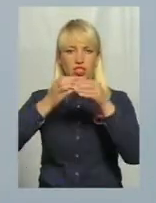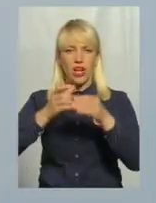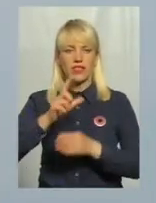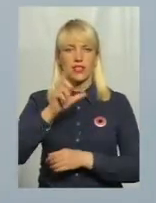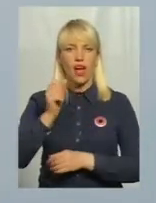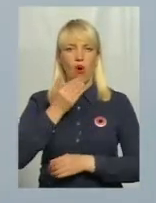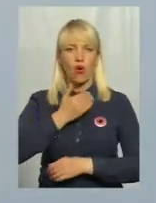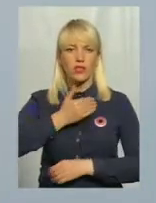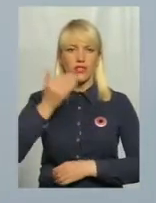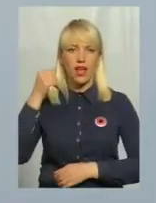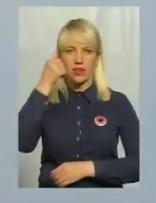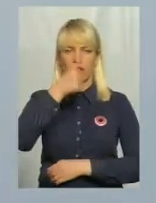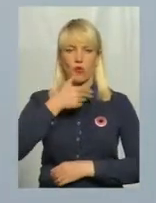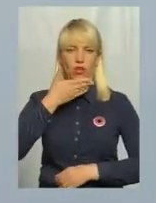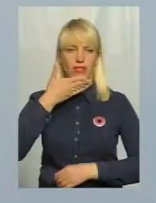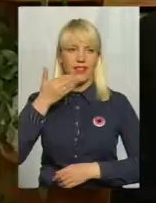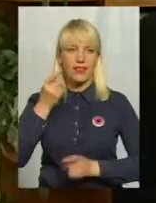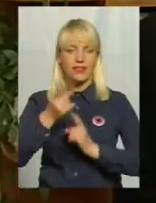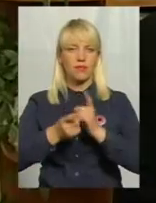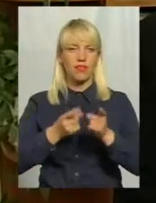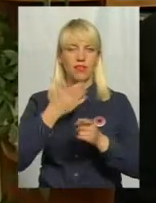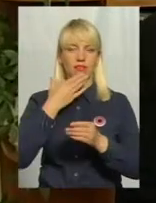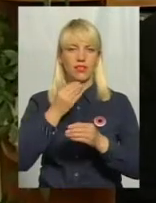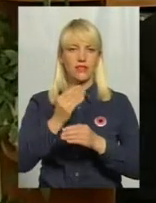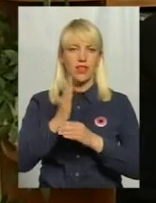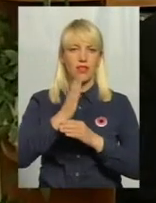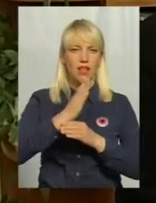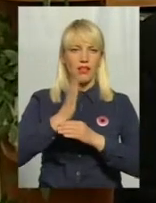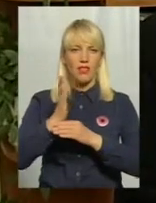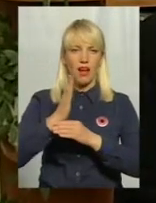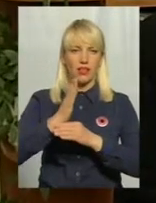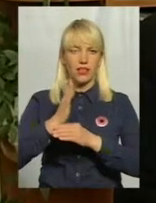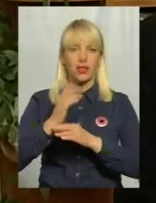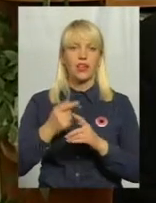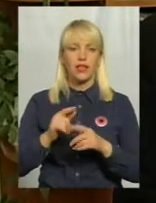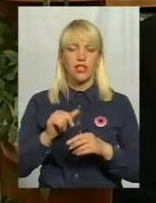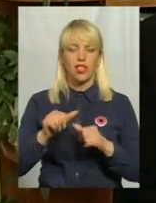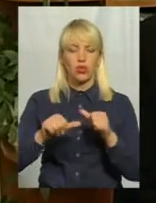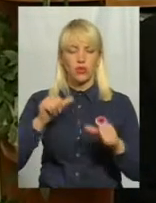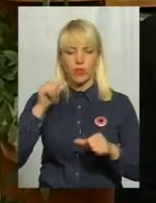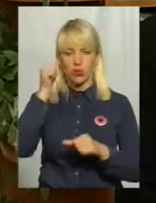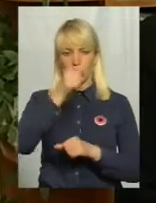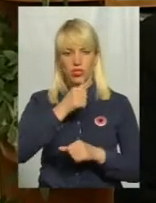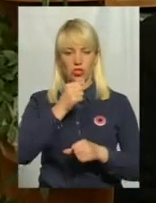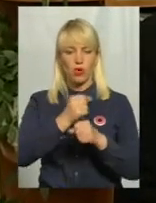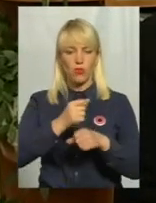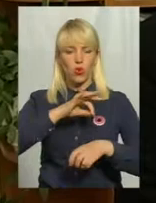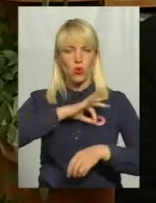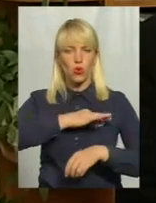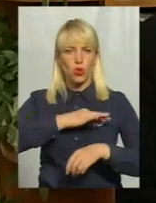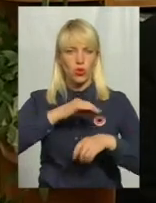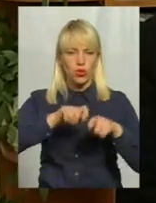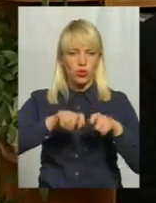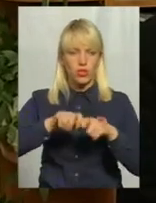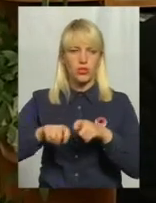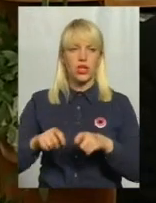роки не змінила свій нахил. Тоді роботи з дослідження, минулорічні роботи, в нас контролює технічний